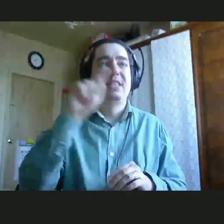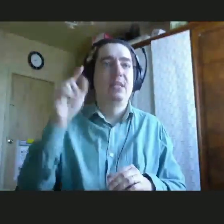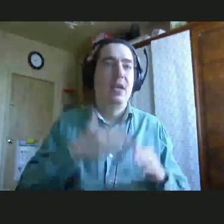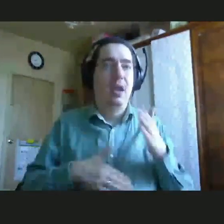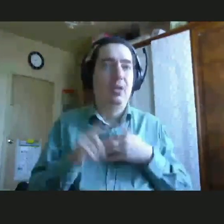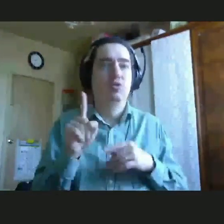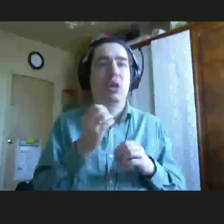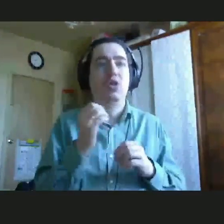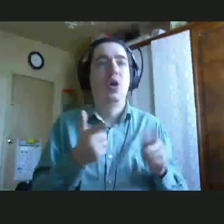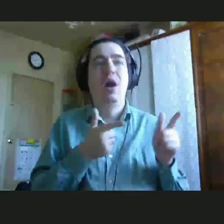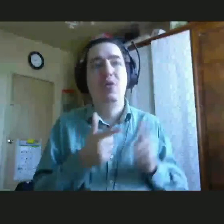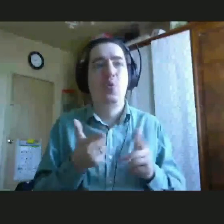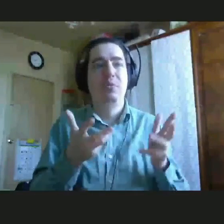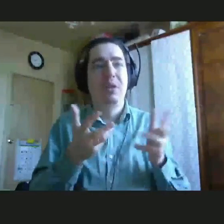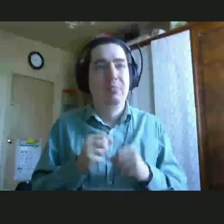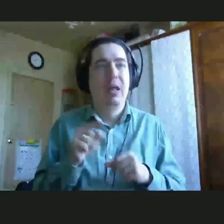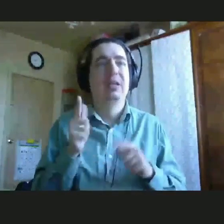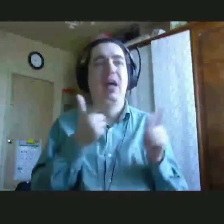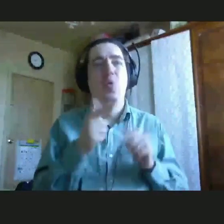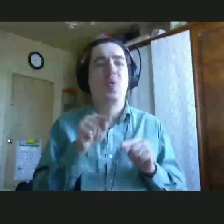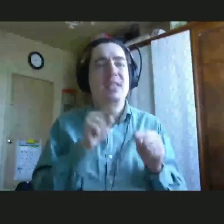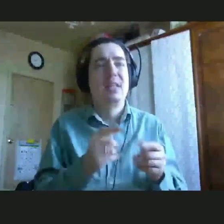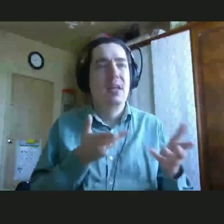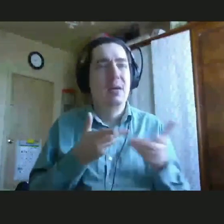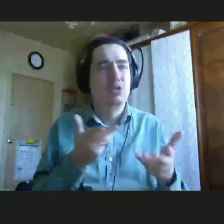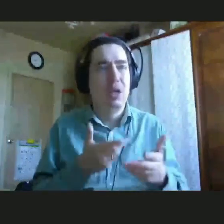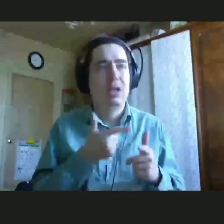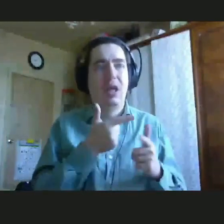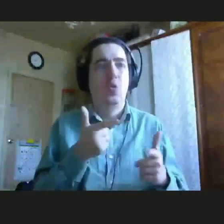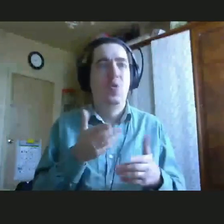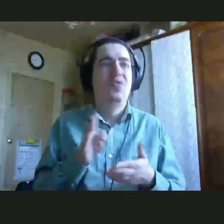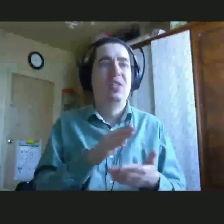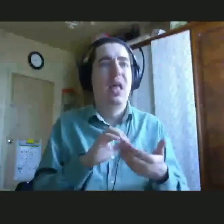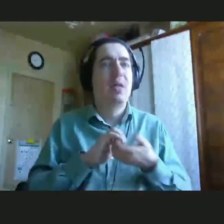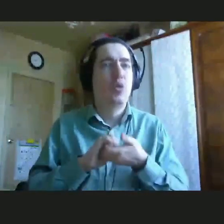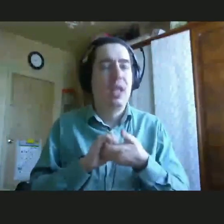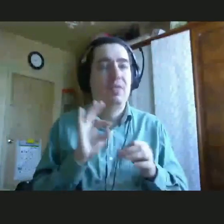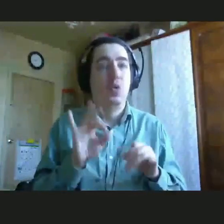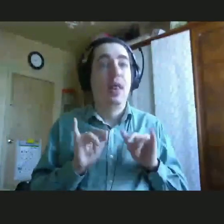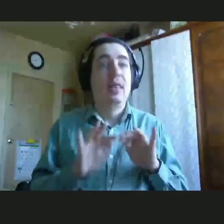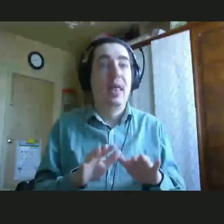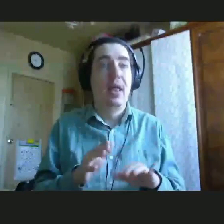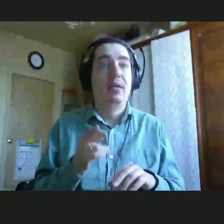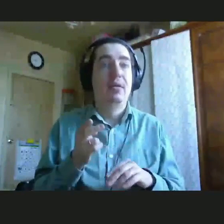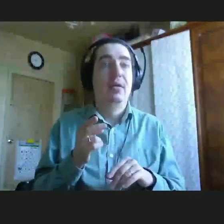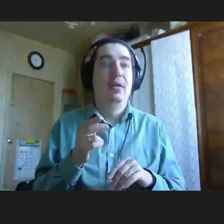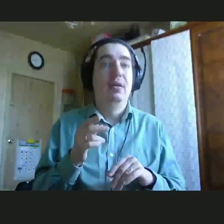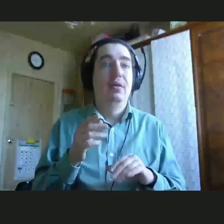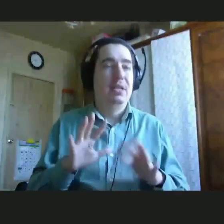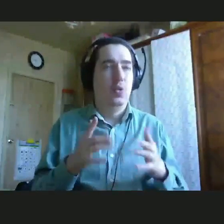люди готовы с ней общаться, что люди готовы с ней взаимодействовать. Но на деле происходит примерно следующее. Злата приходит на